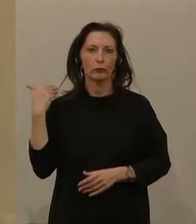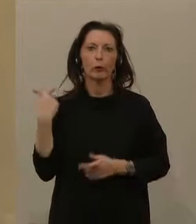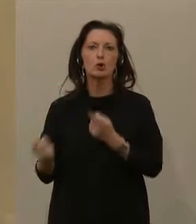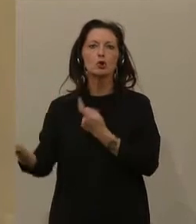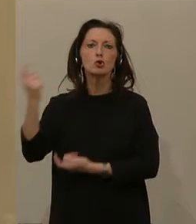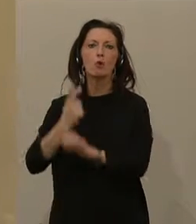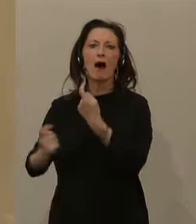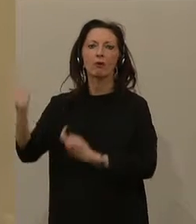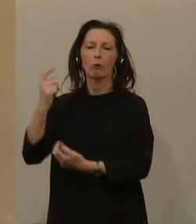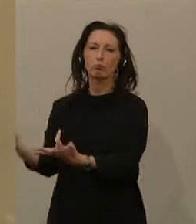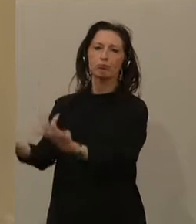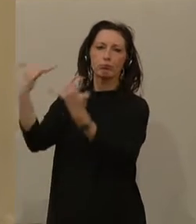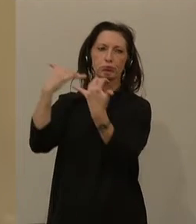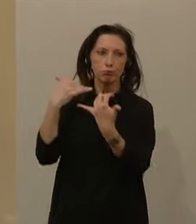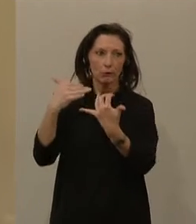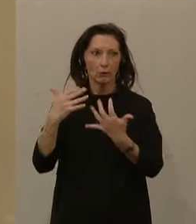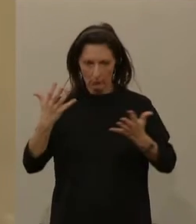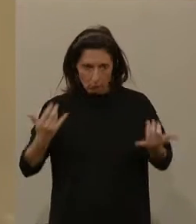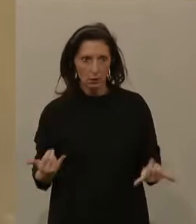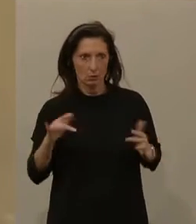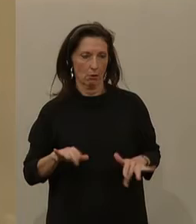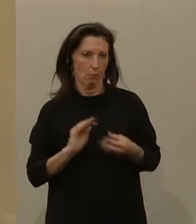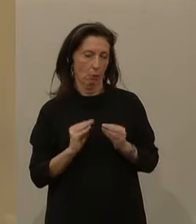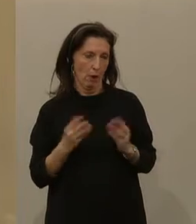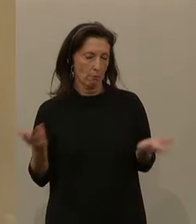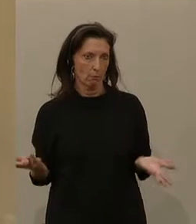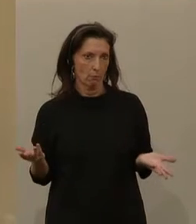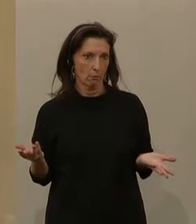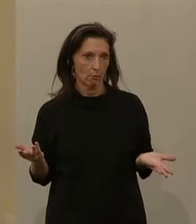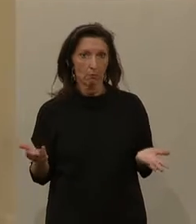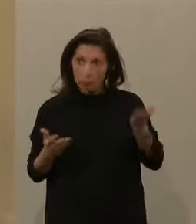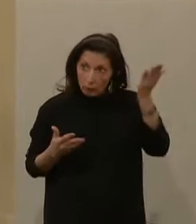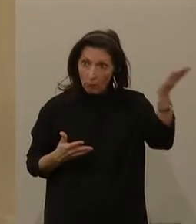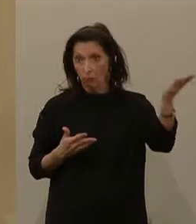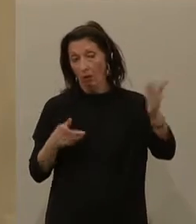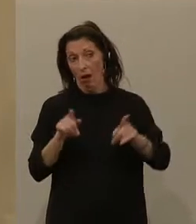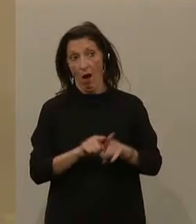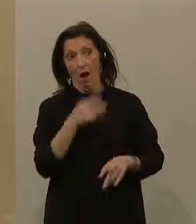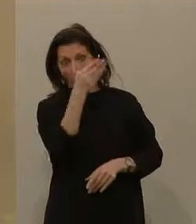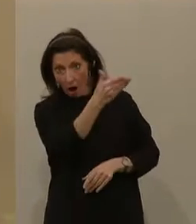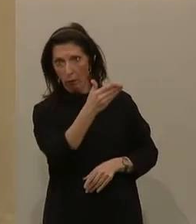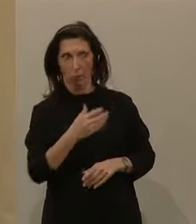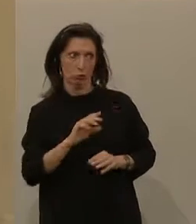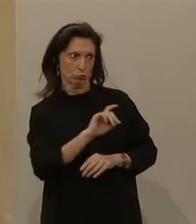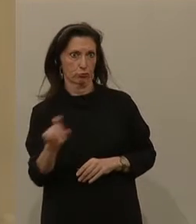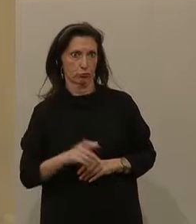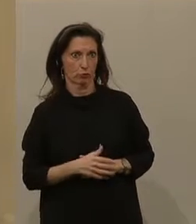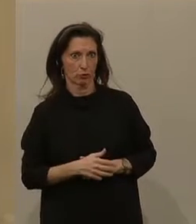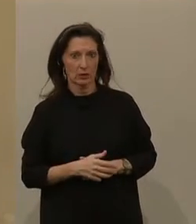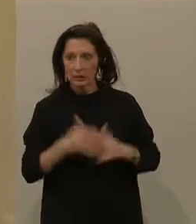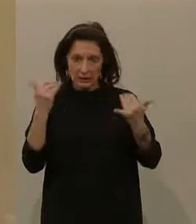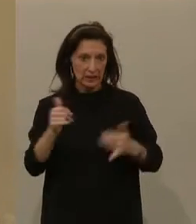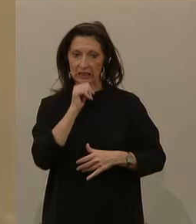die uns die Probleme eingebrockt hat, die wir heute sehen. Und wir haben Ihnen auch zu verdanken, dass es keine